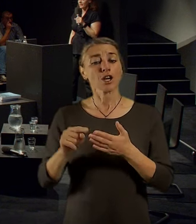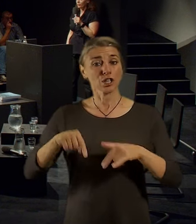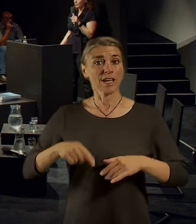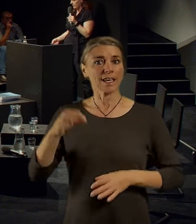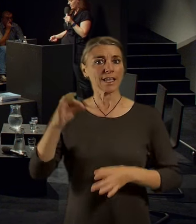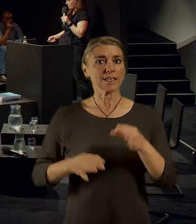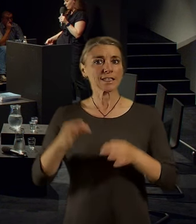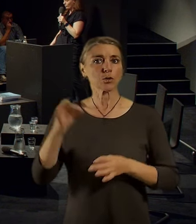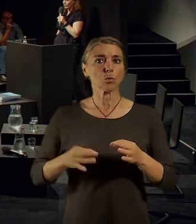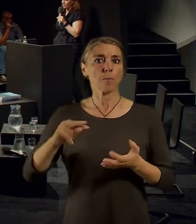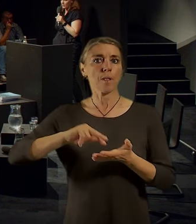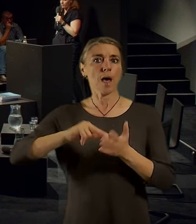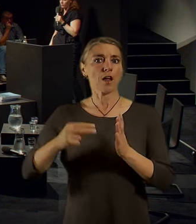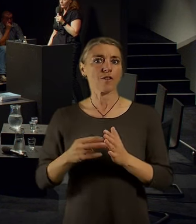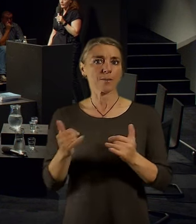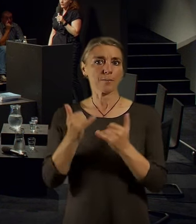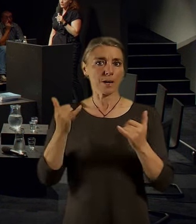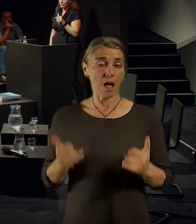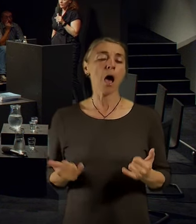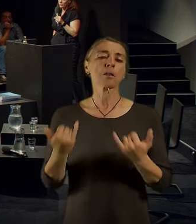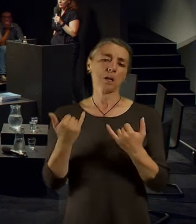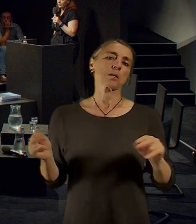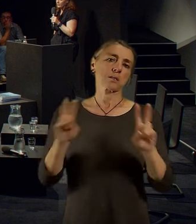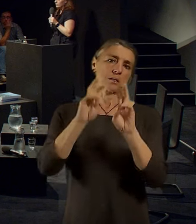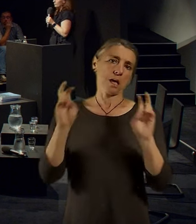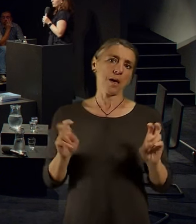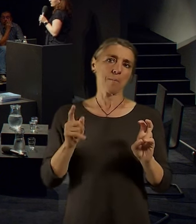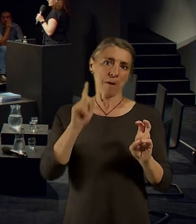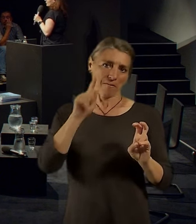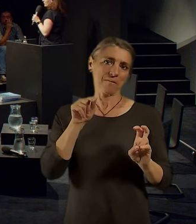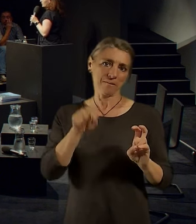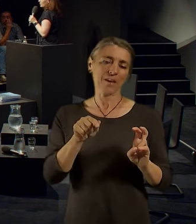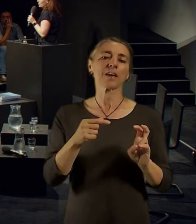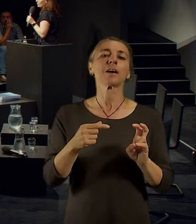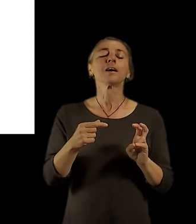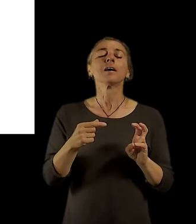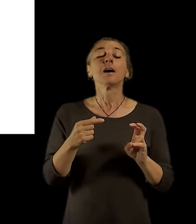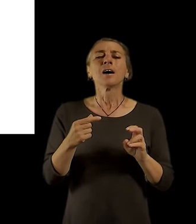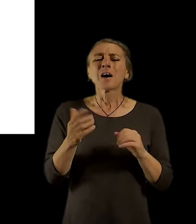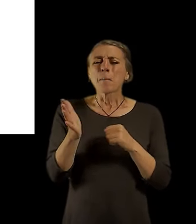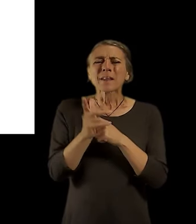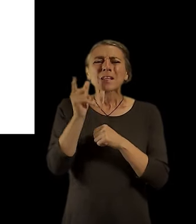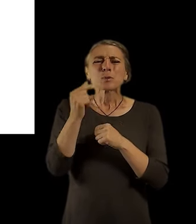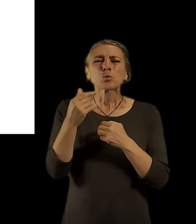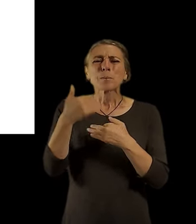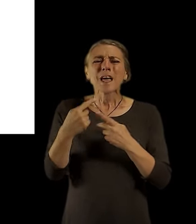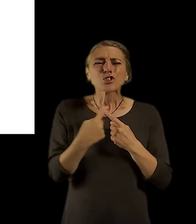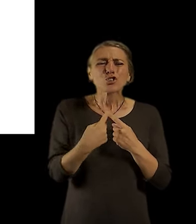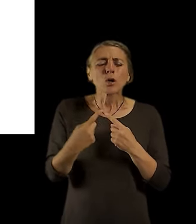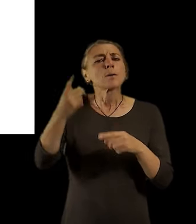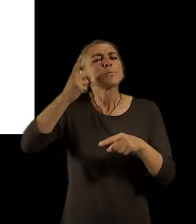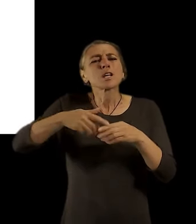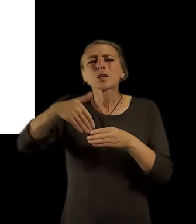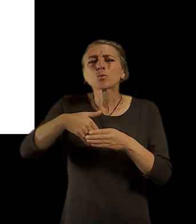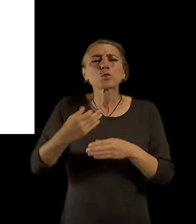Praze jako 15-minutovém městu. Začneme tím, co vlastně to 15-minutové město je a mě by zajímalo,